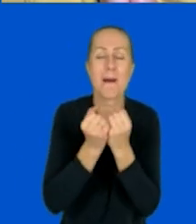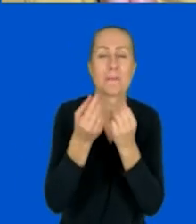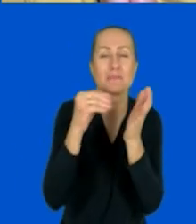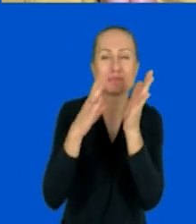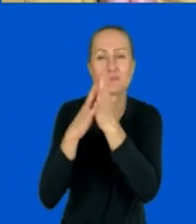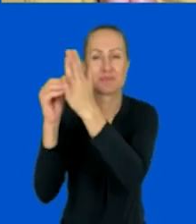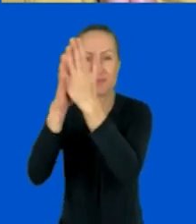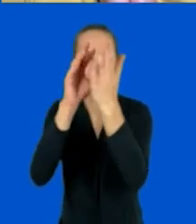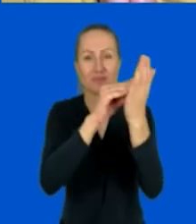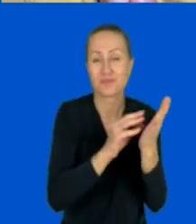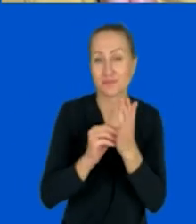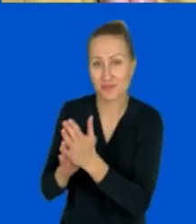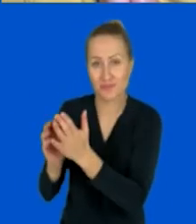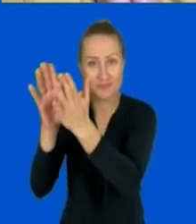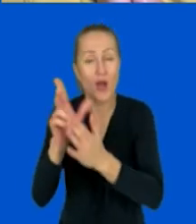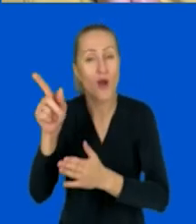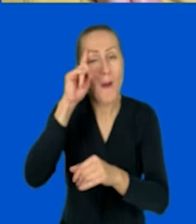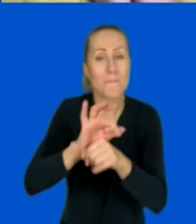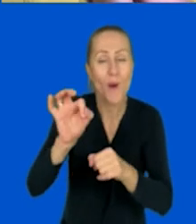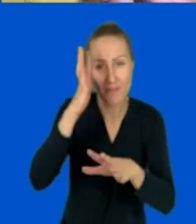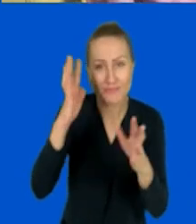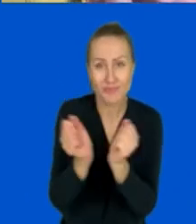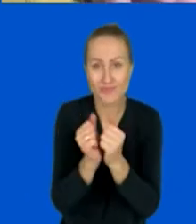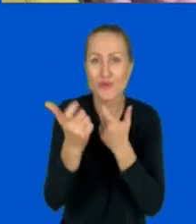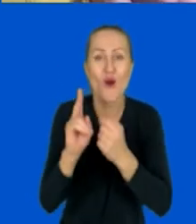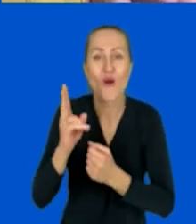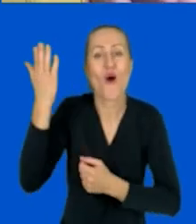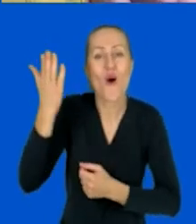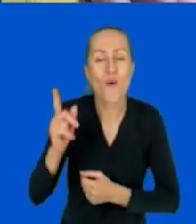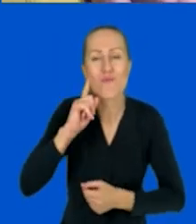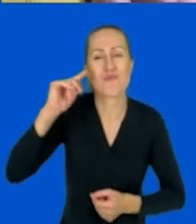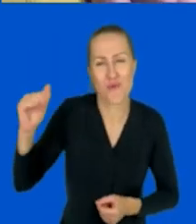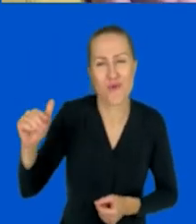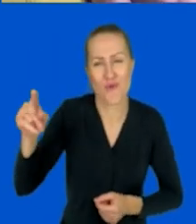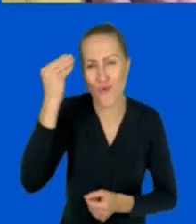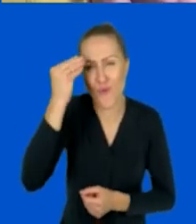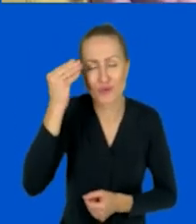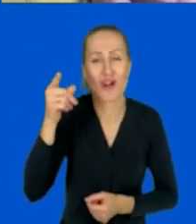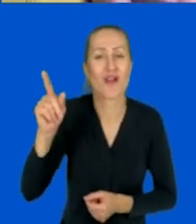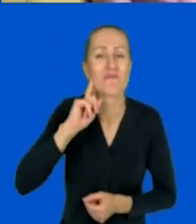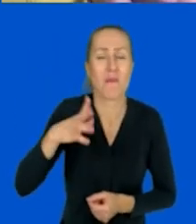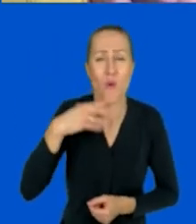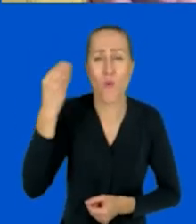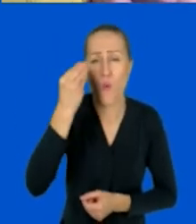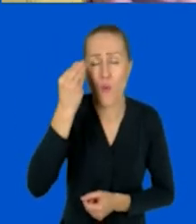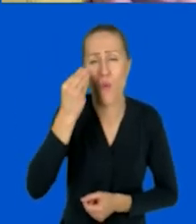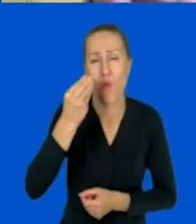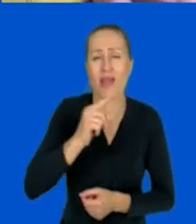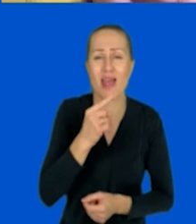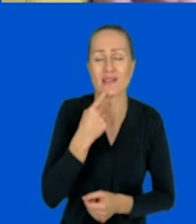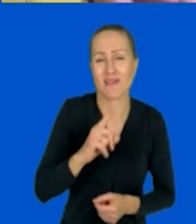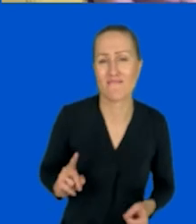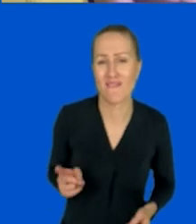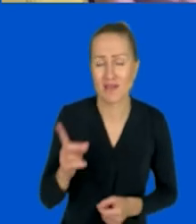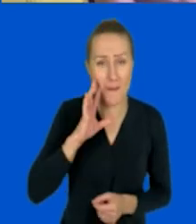zaprogramował, które zaprojektował uczeń, który siedząc na lekcji francuskiego, u pani, która była straszną kosą